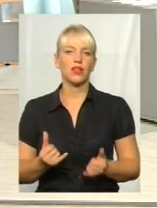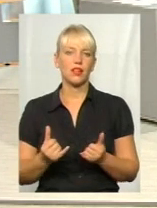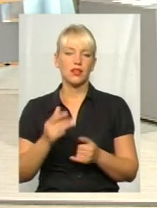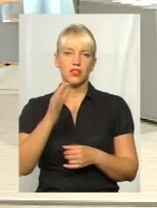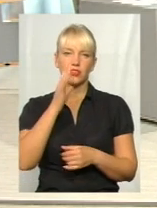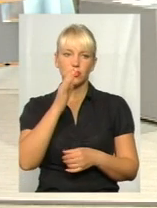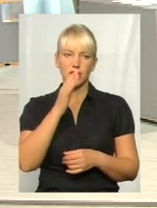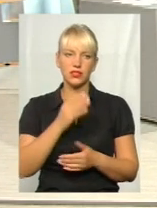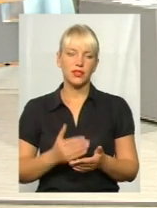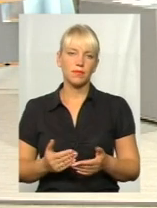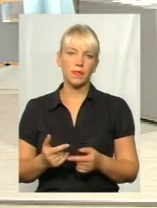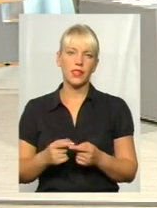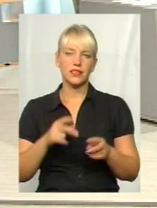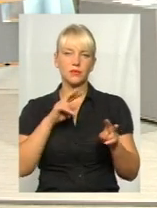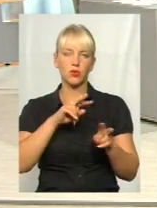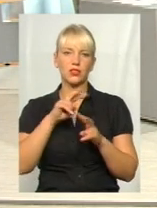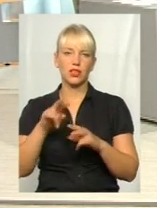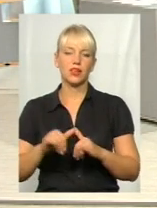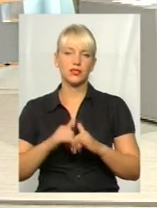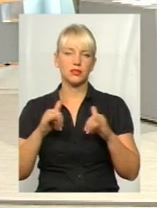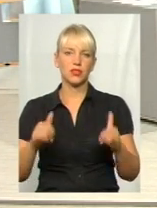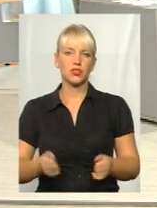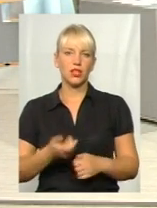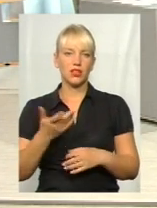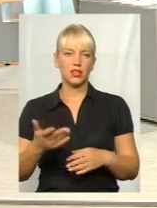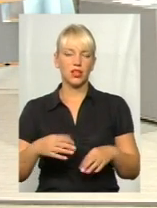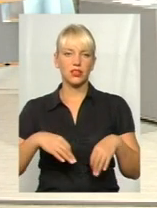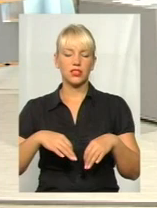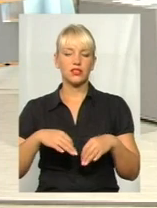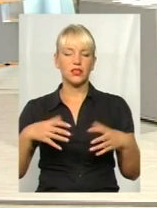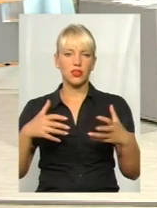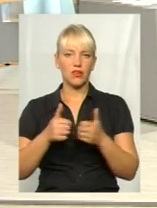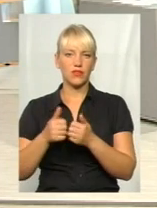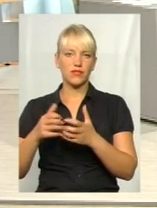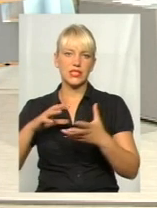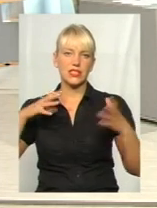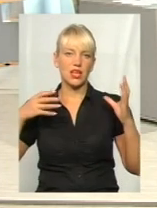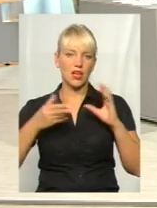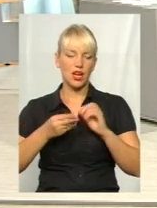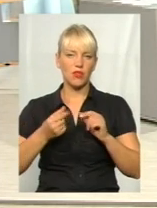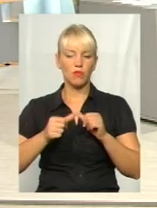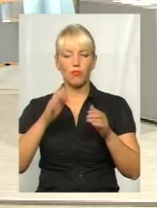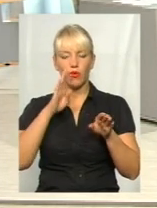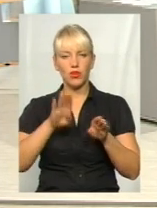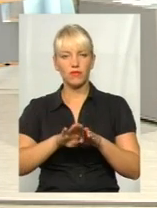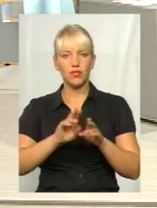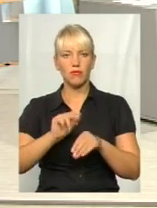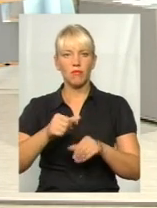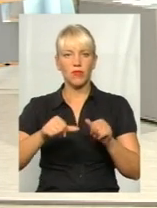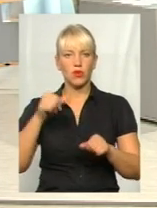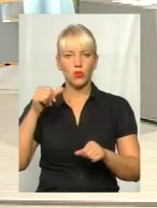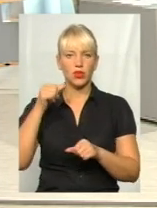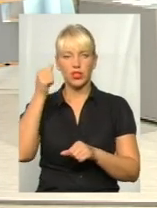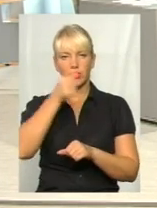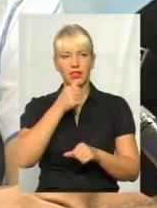спостерігається збільшення кількості дорожньо-транспортних пригод загальної, порівнянні з минулим роком за 7